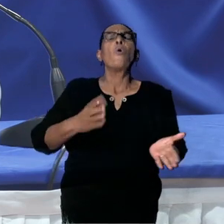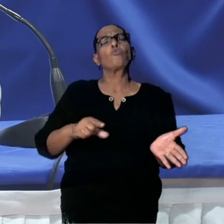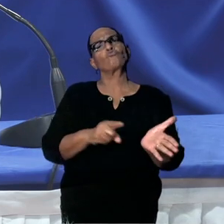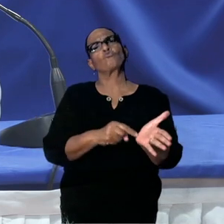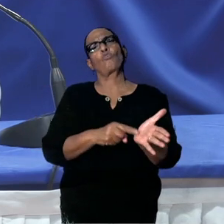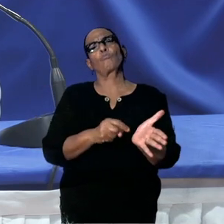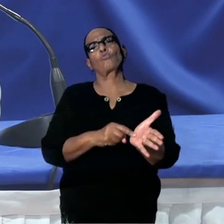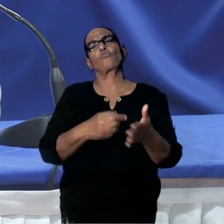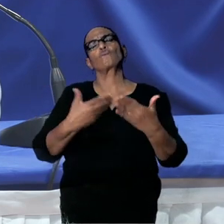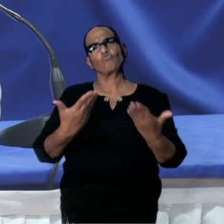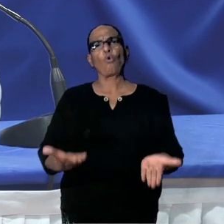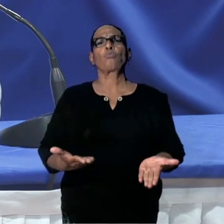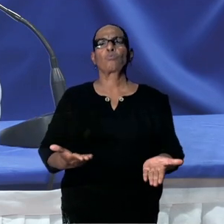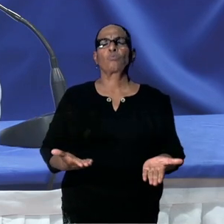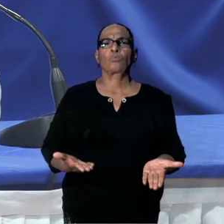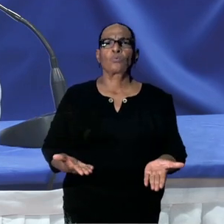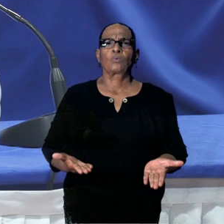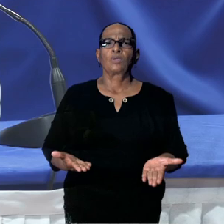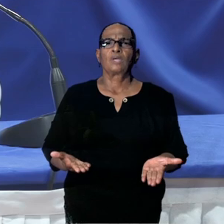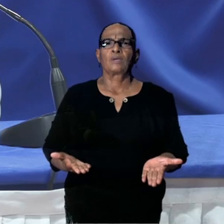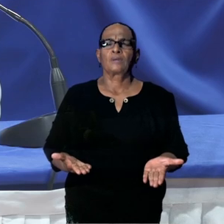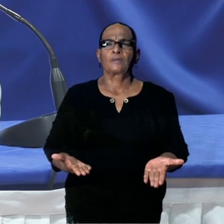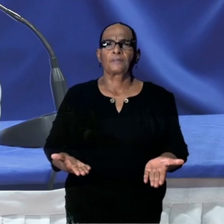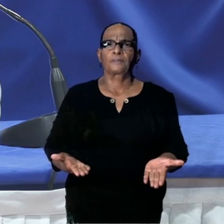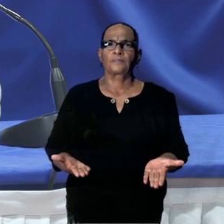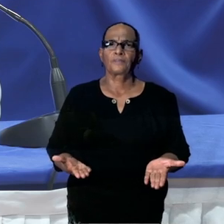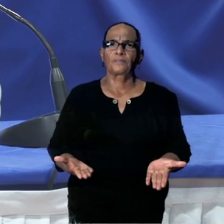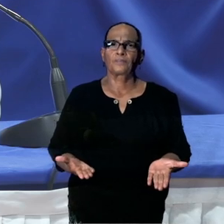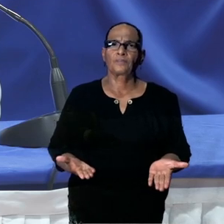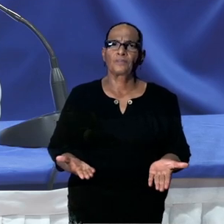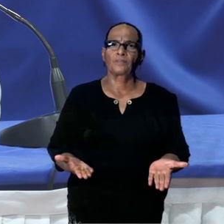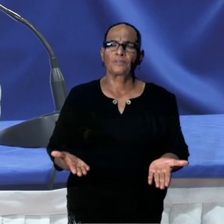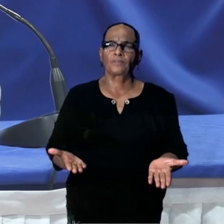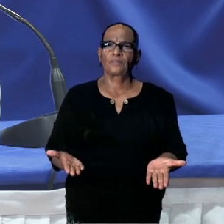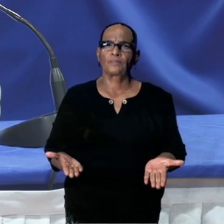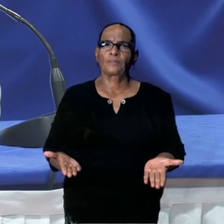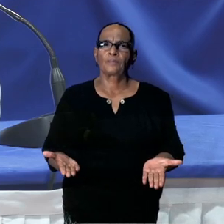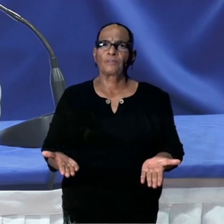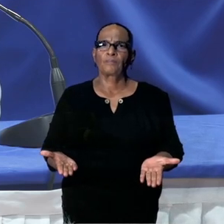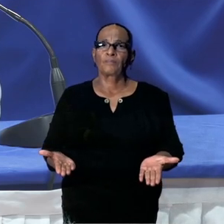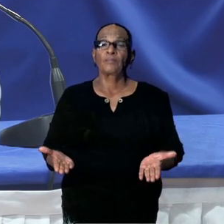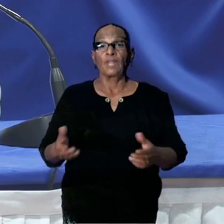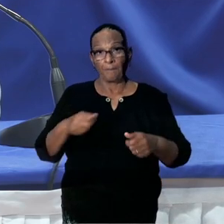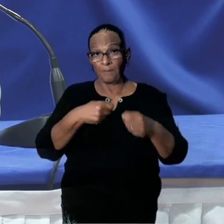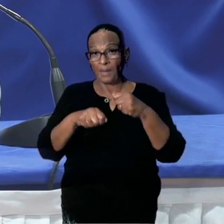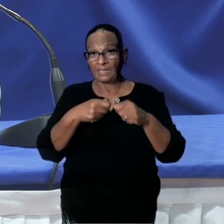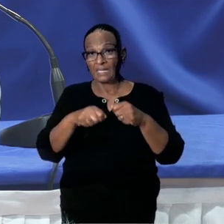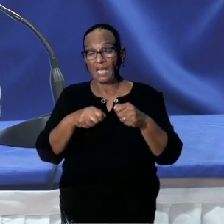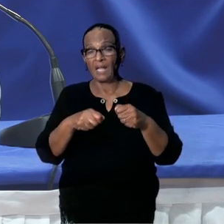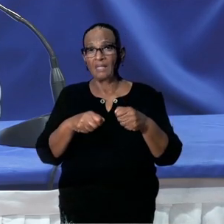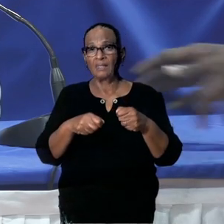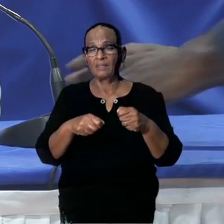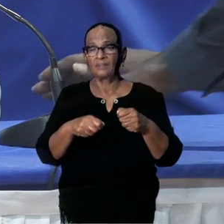techniek waarbij het materiaal...